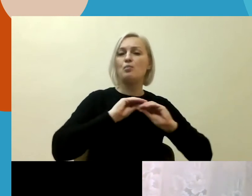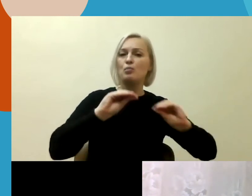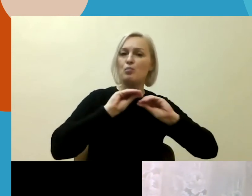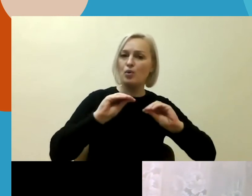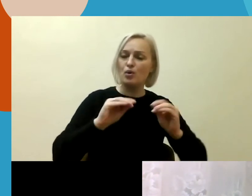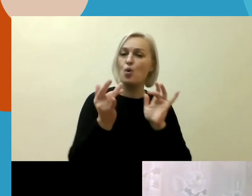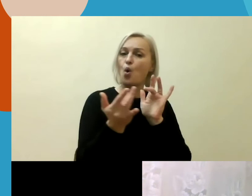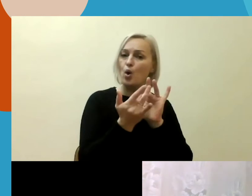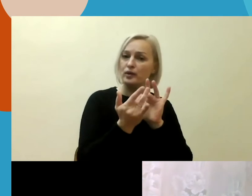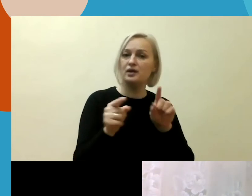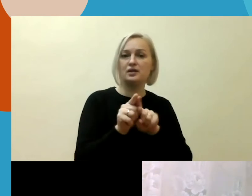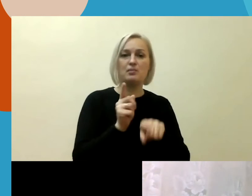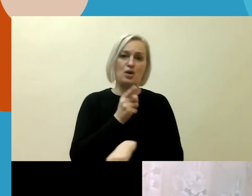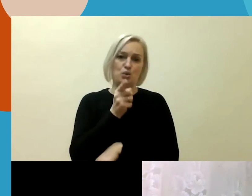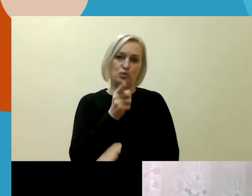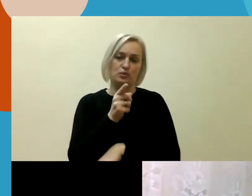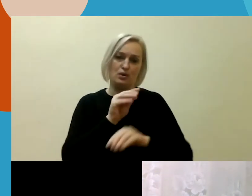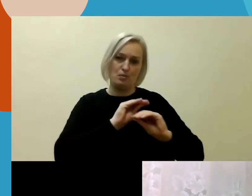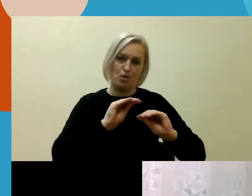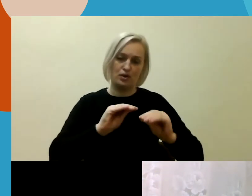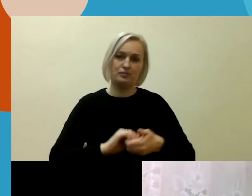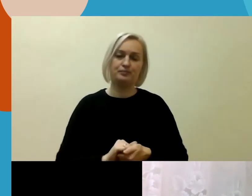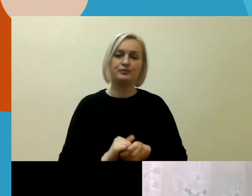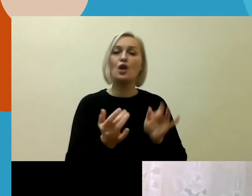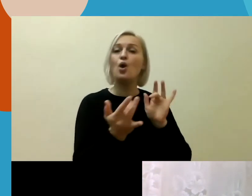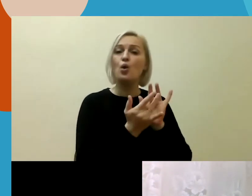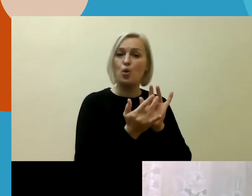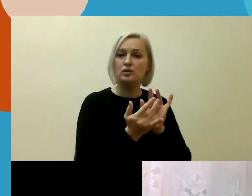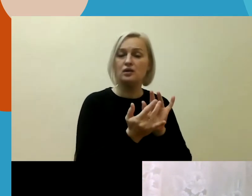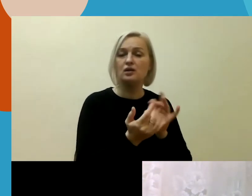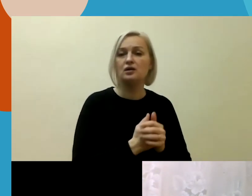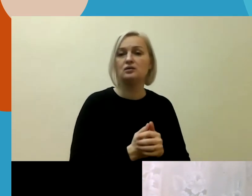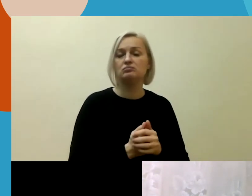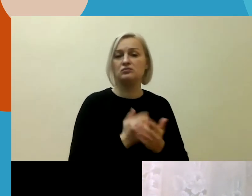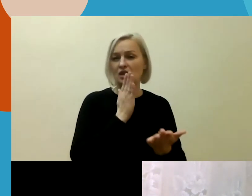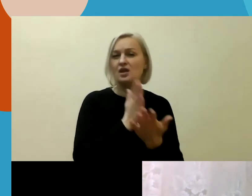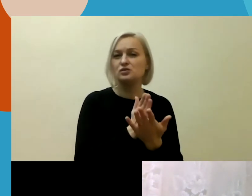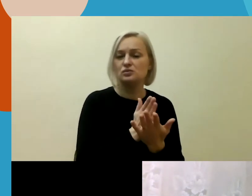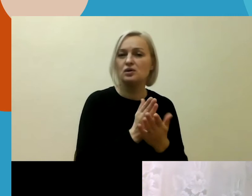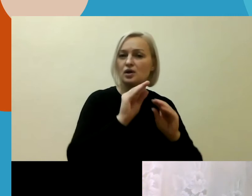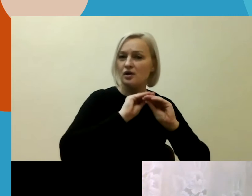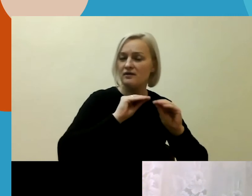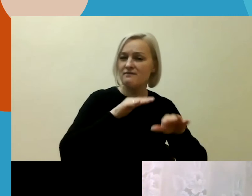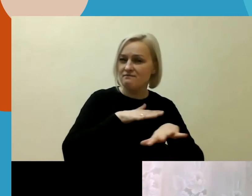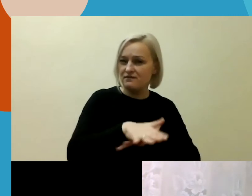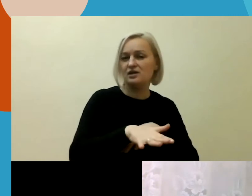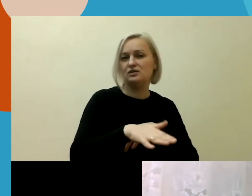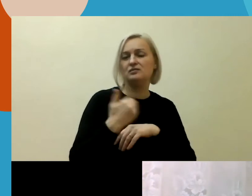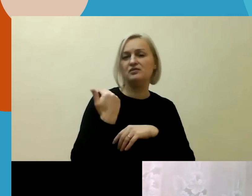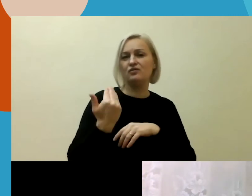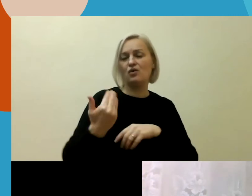nuotoliniai. Tai apie kontaktiniai vykdomi irgi pagal patvirtintą generalinio prokuroro